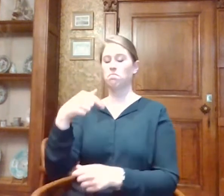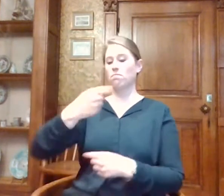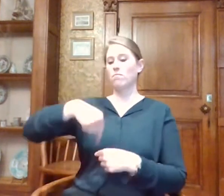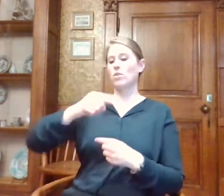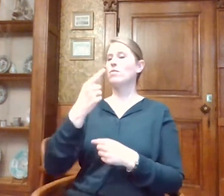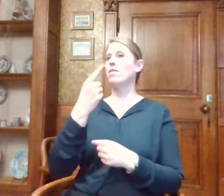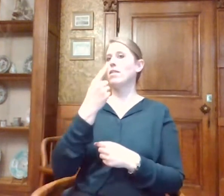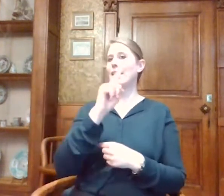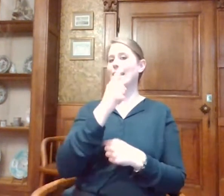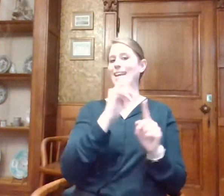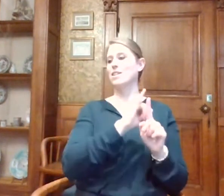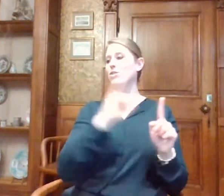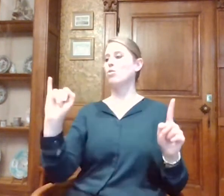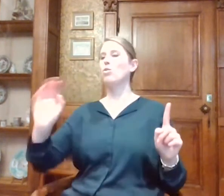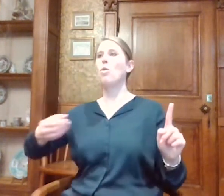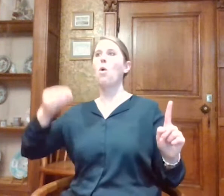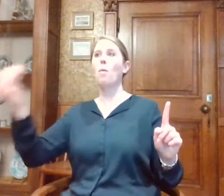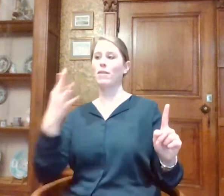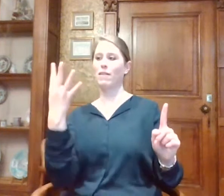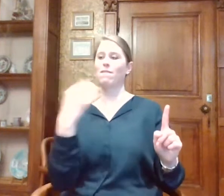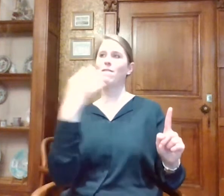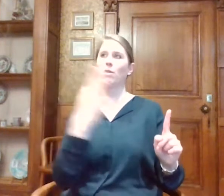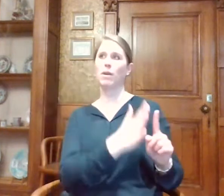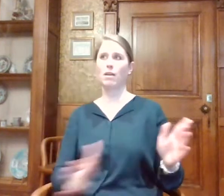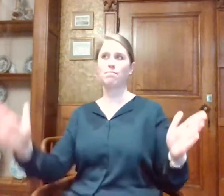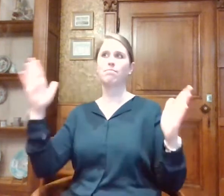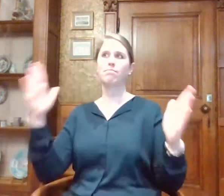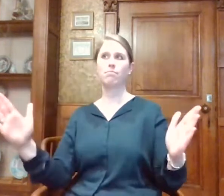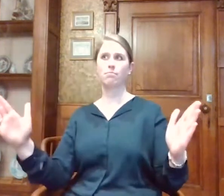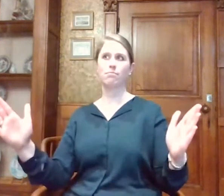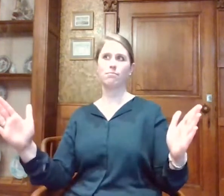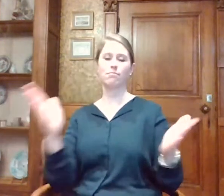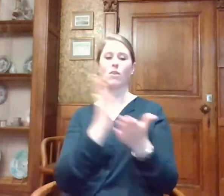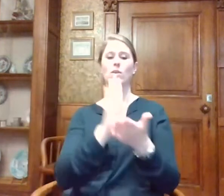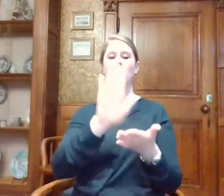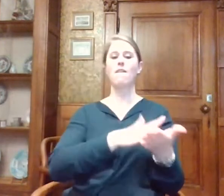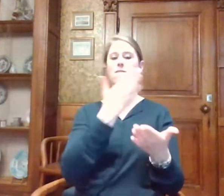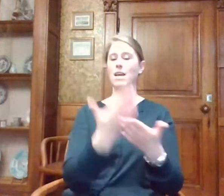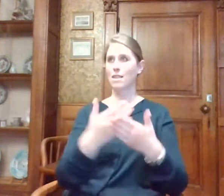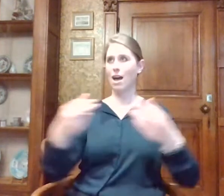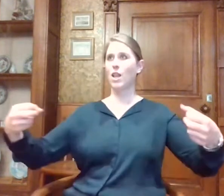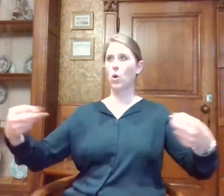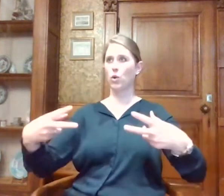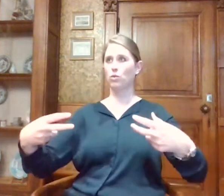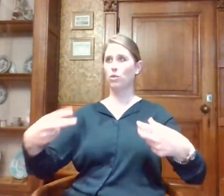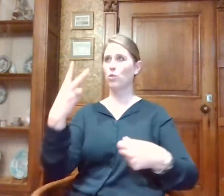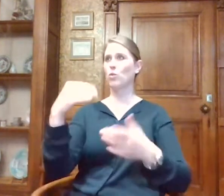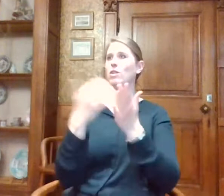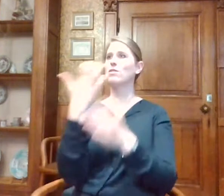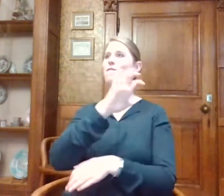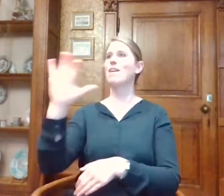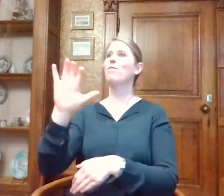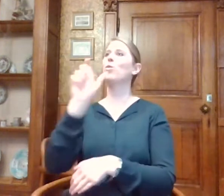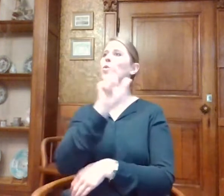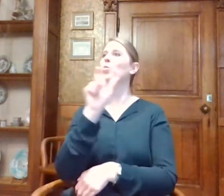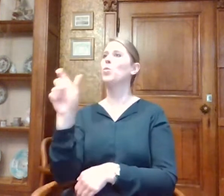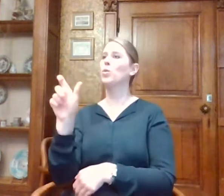de opleveringen van. Wat hebben zij gedaan in die vier weken? Ze hebben het vertaald en ondertiteld. 2500 woorden. Ze hebben